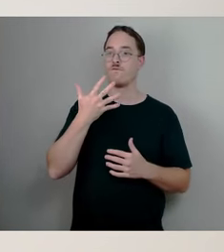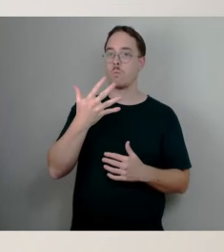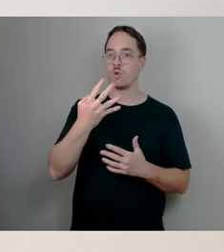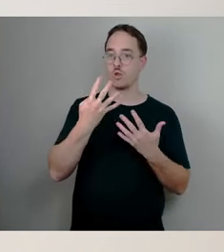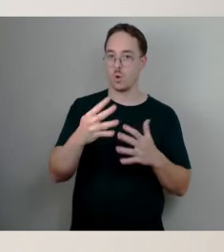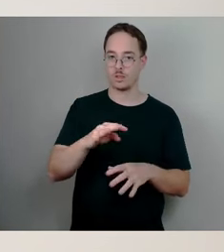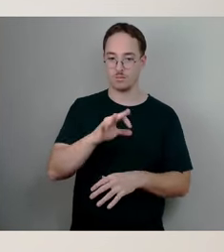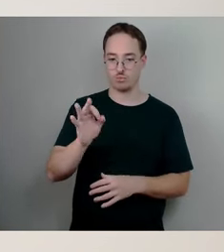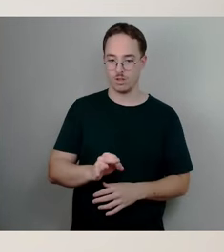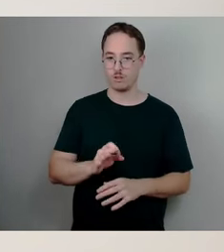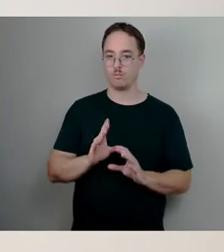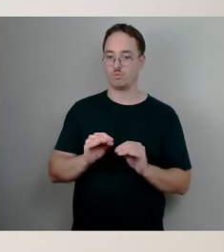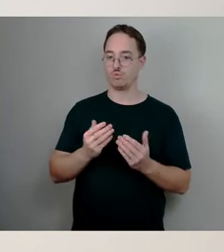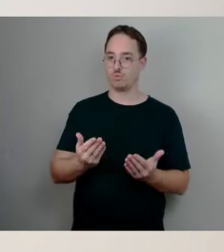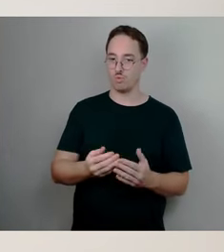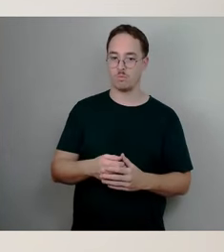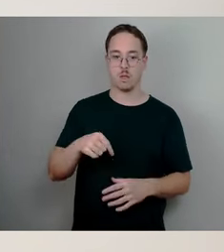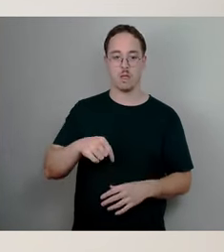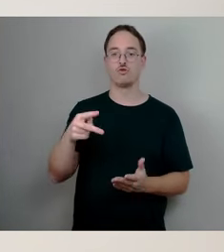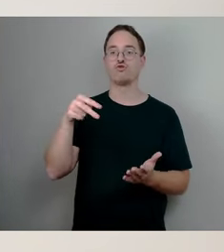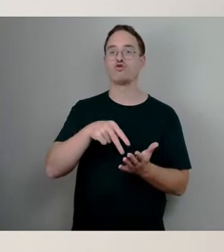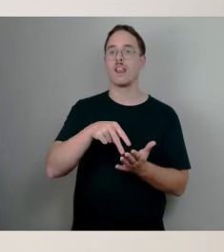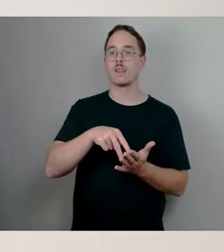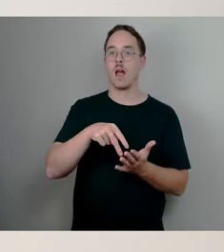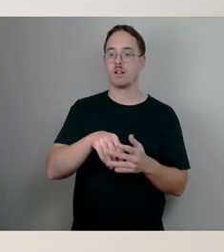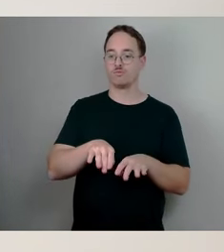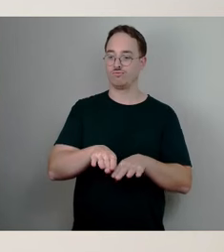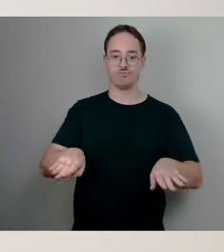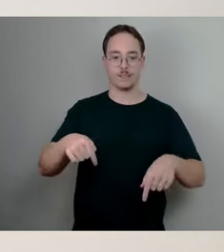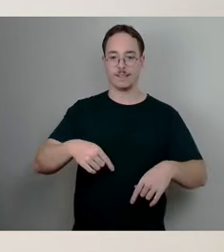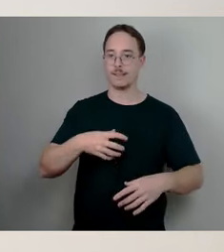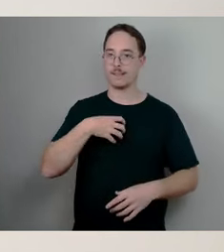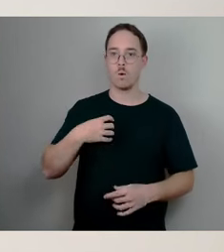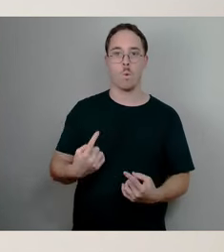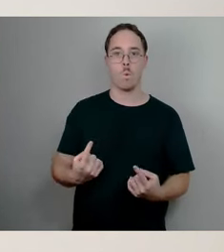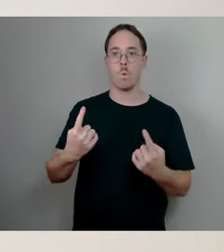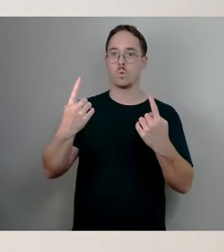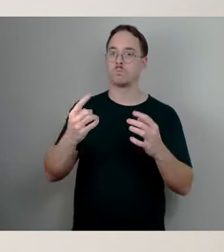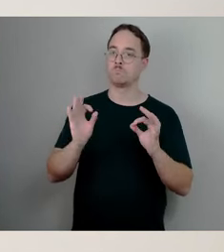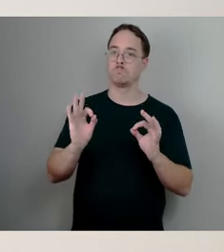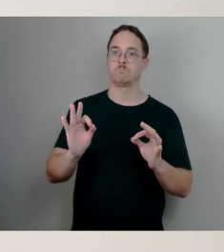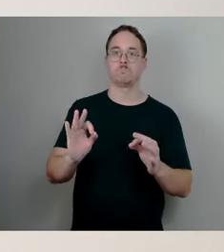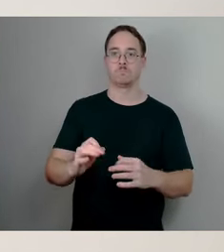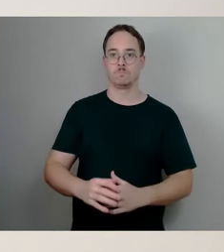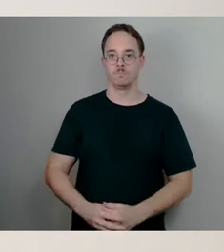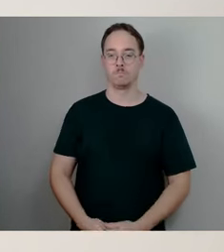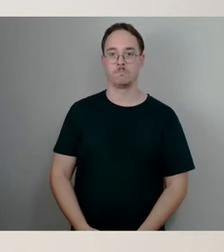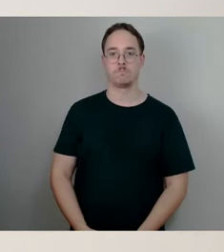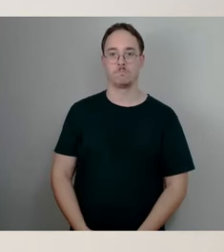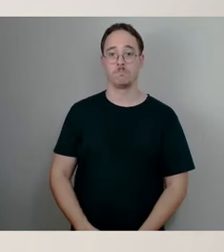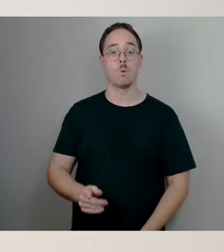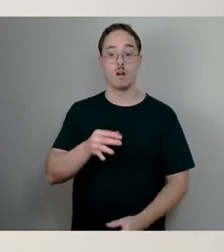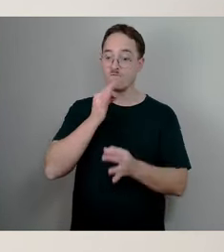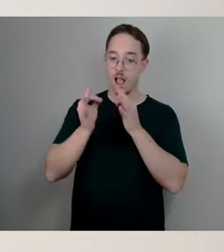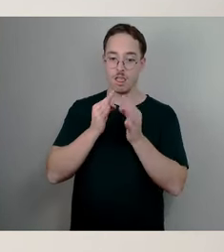wir hier einen hohen Standard haben in Dresden und auch, das will ich noch mal ausdrücklich betonen, eine hohe Qualität haben. Was